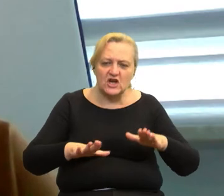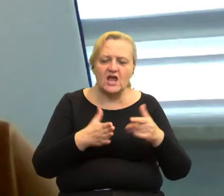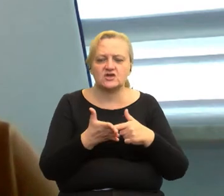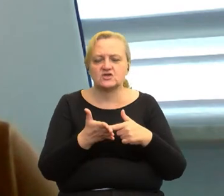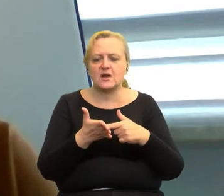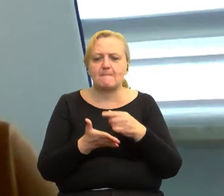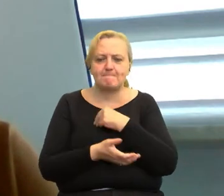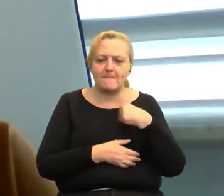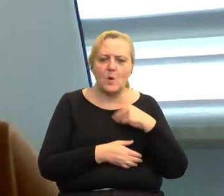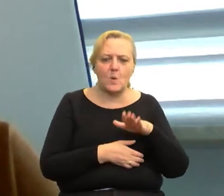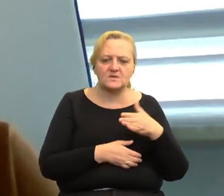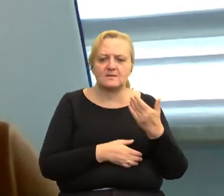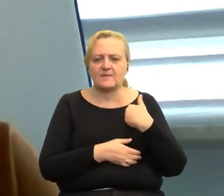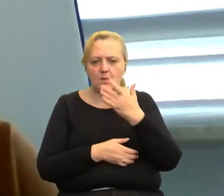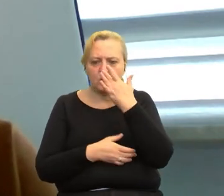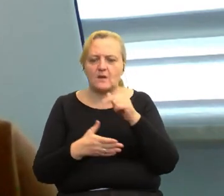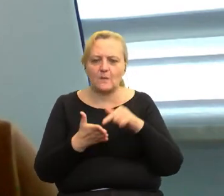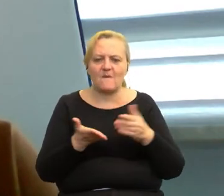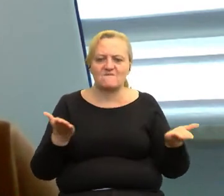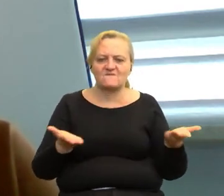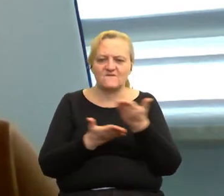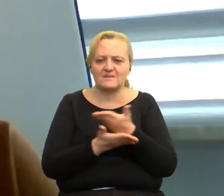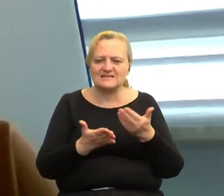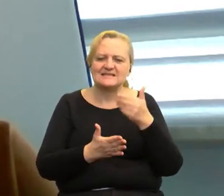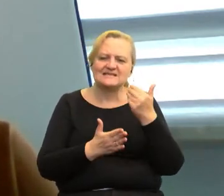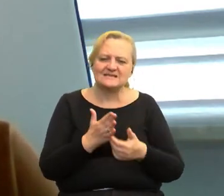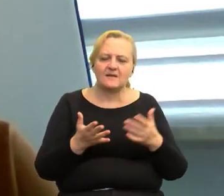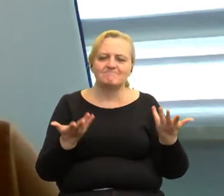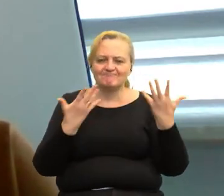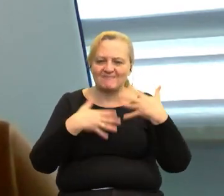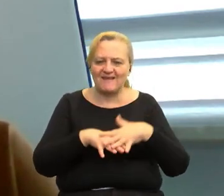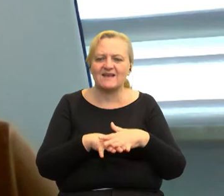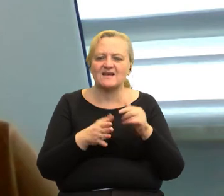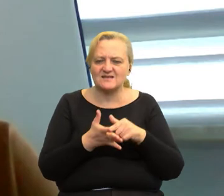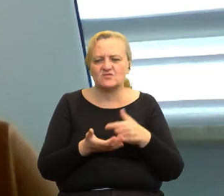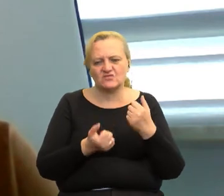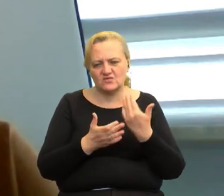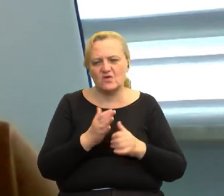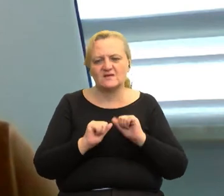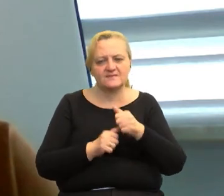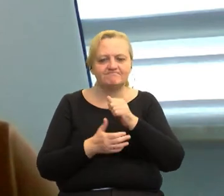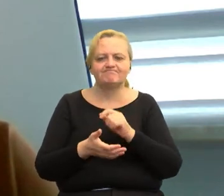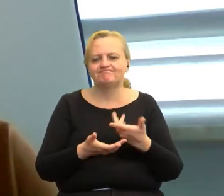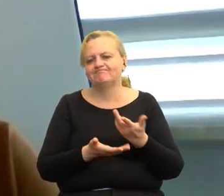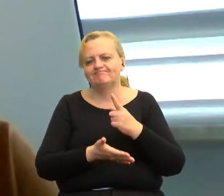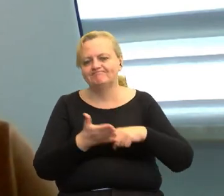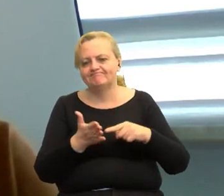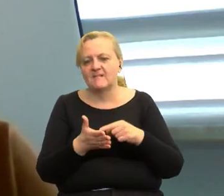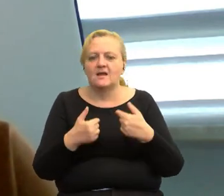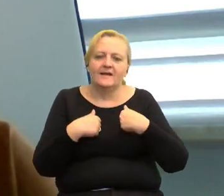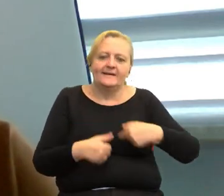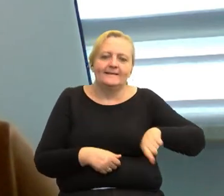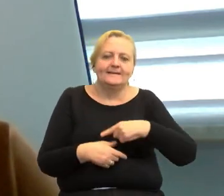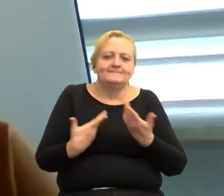strony polskiej, ze strony białoruskiej. Taka wymiana, integracja. No szkoda tych działań, ale no to już są czynniki od nas zupełnie